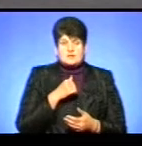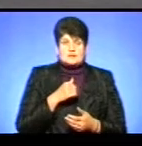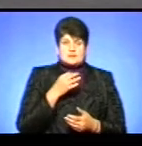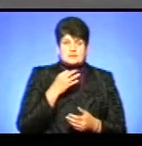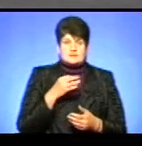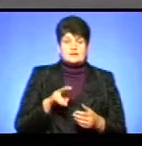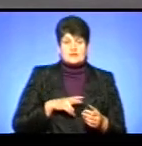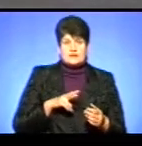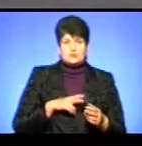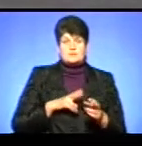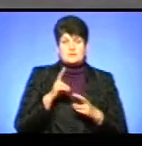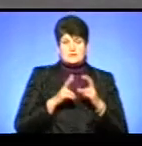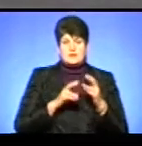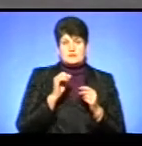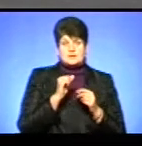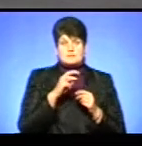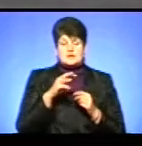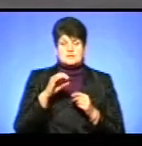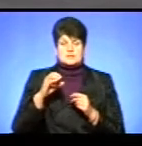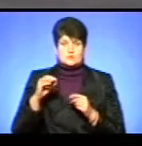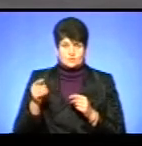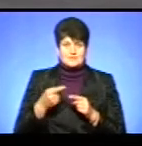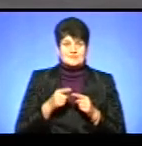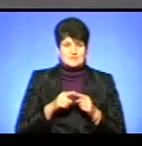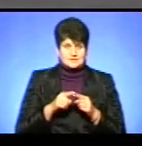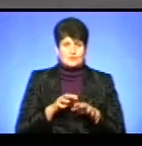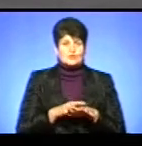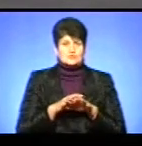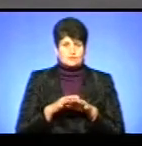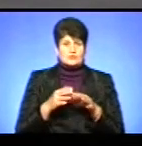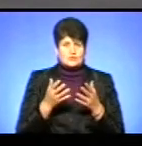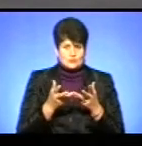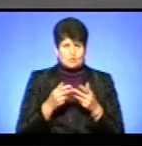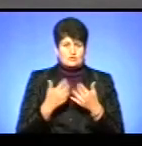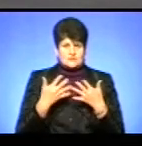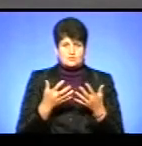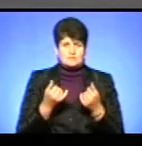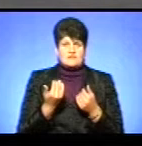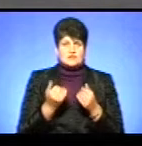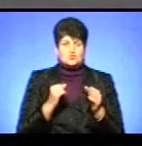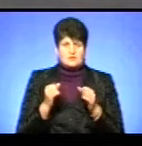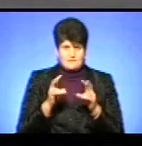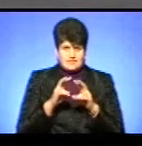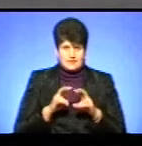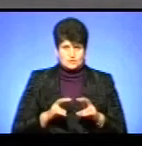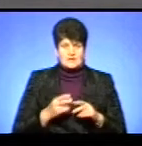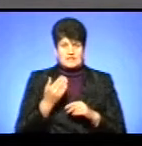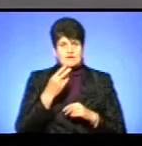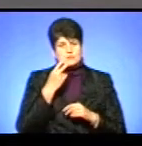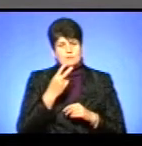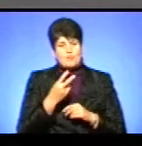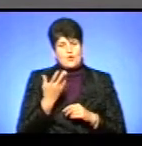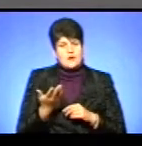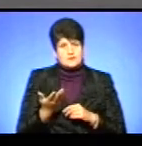директор комунального підприємства Андрій Мостюх. Власне, чи ці розрахунки відповідні отримали вже ваше управління? Чи ви аналізували і на ваш погляд, чи